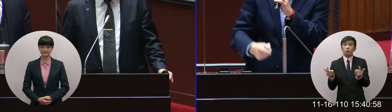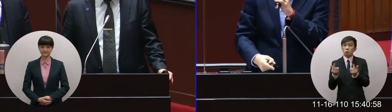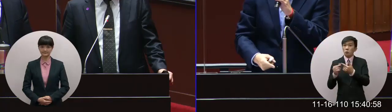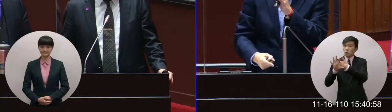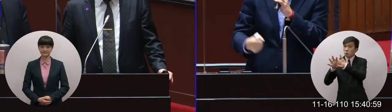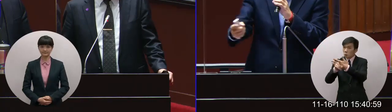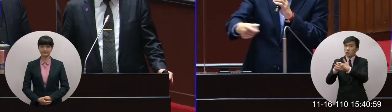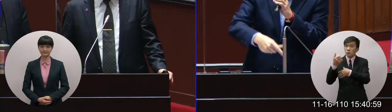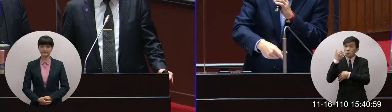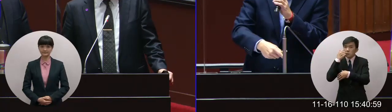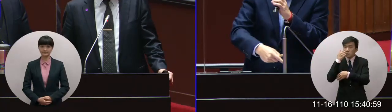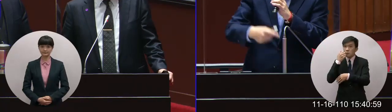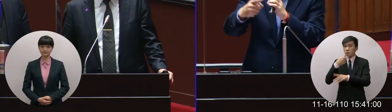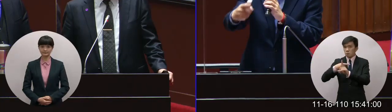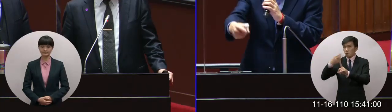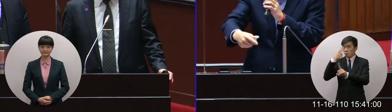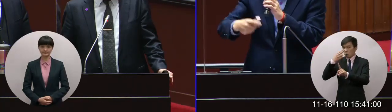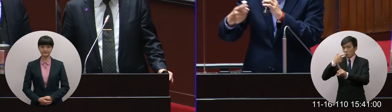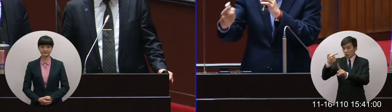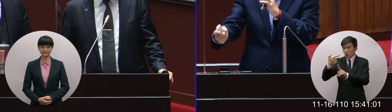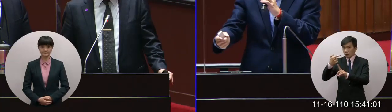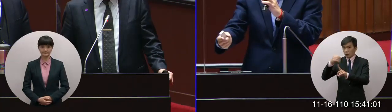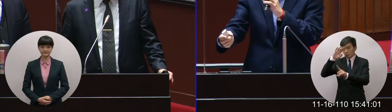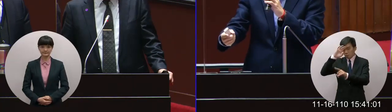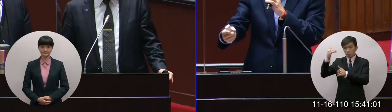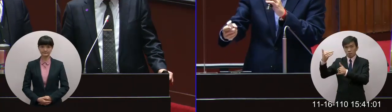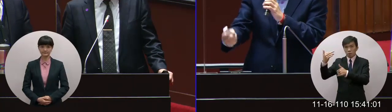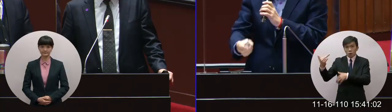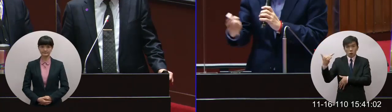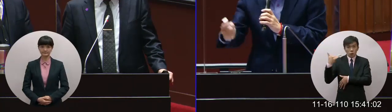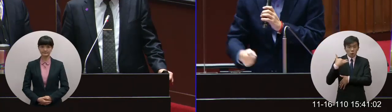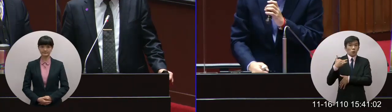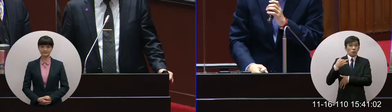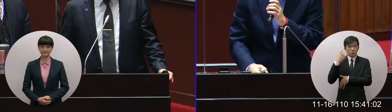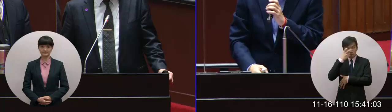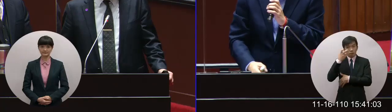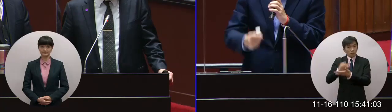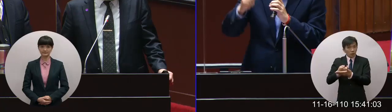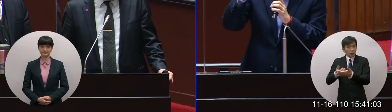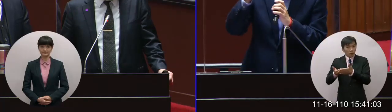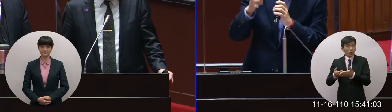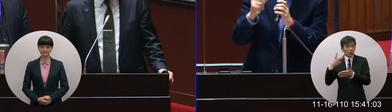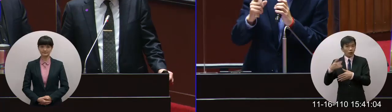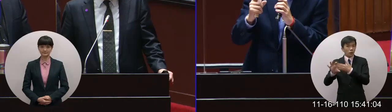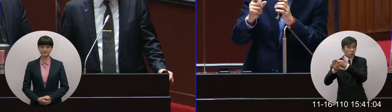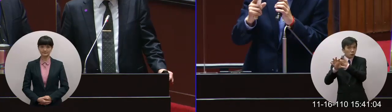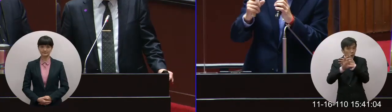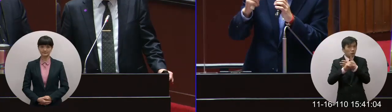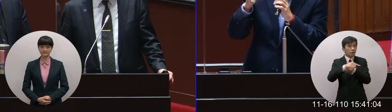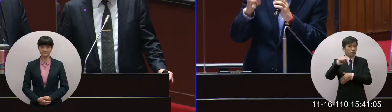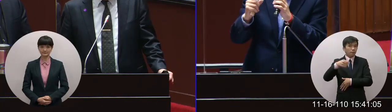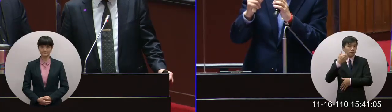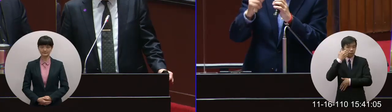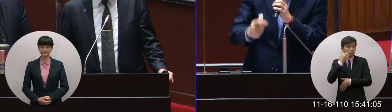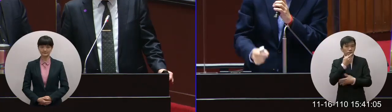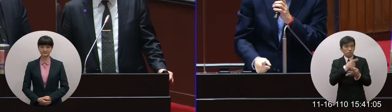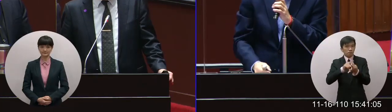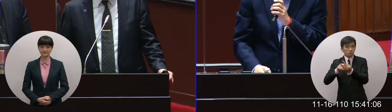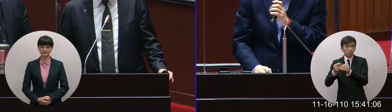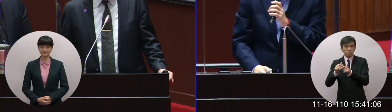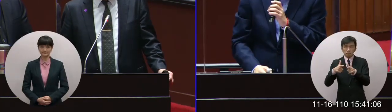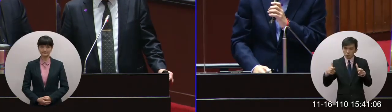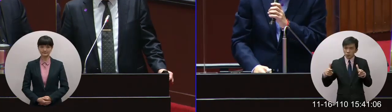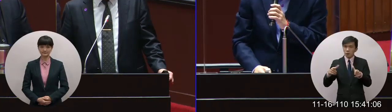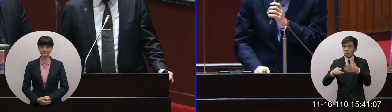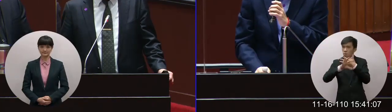高峰鐵國家要集中檢疫變成七國變成三國現在好像是沒有國這點點的都是要靠這個國